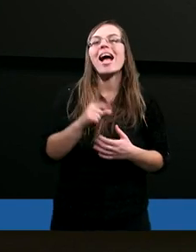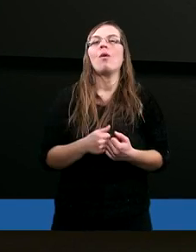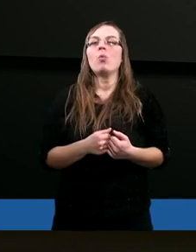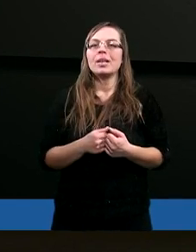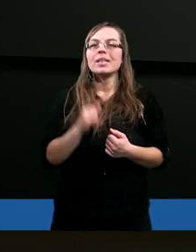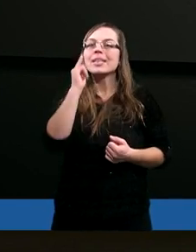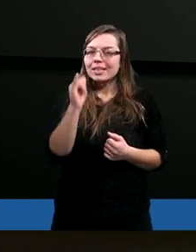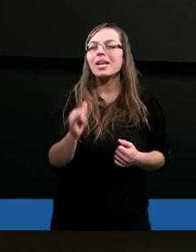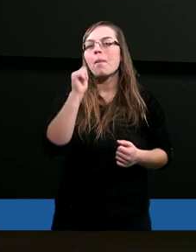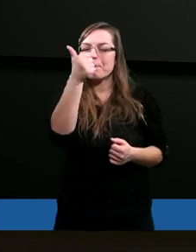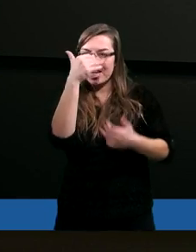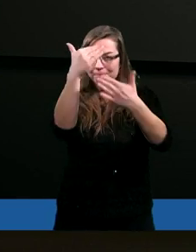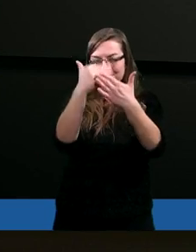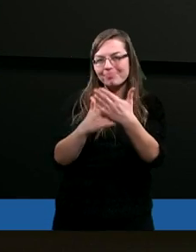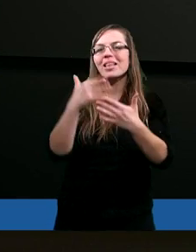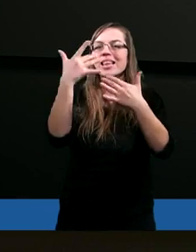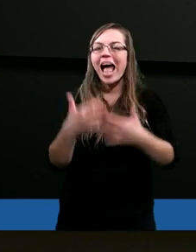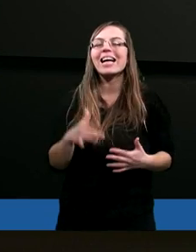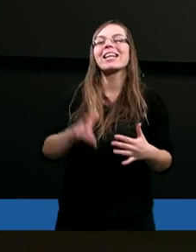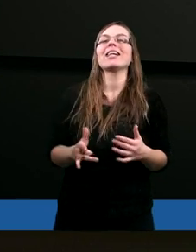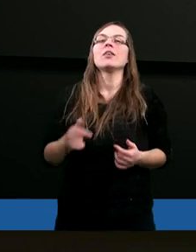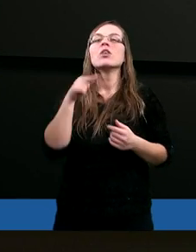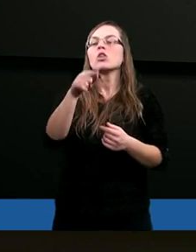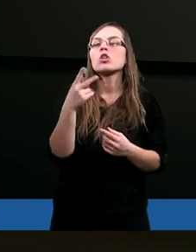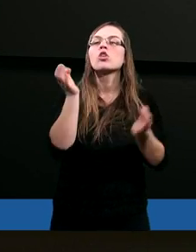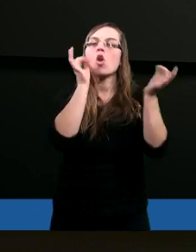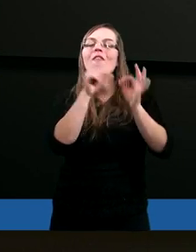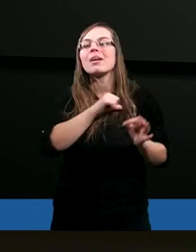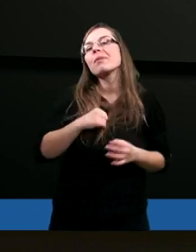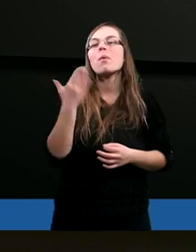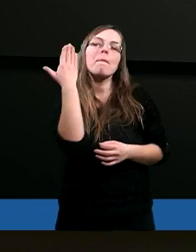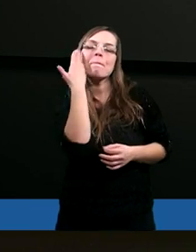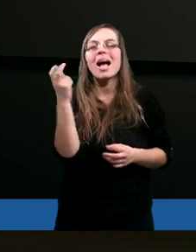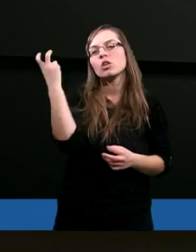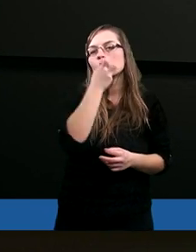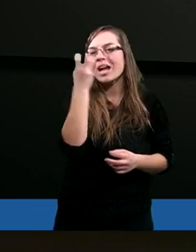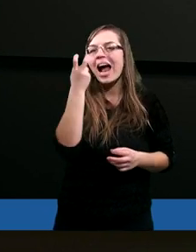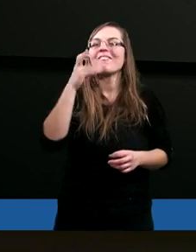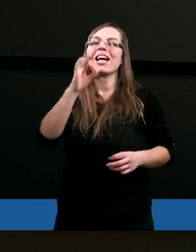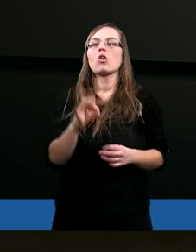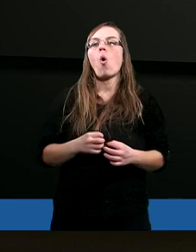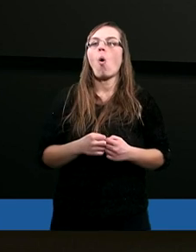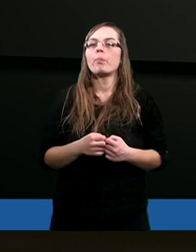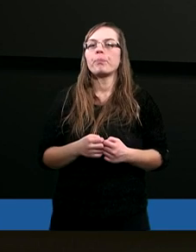i pierwsze teksty, to dowiemy się bardzo ciekawego